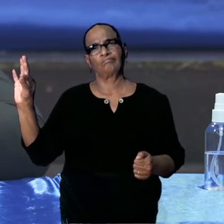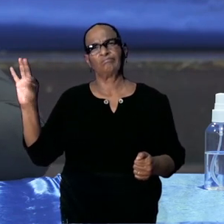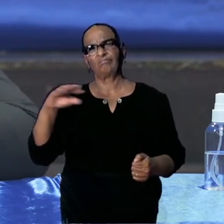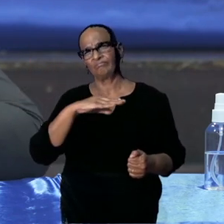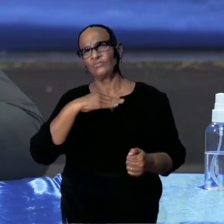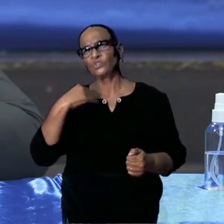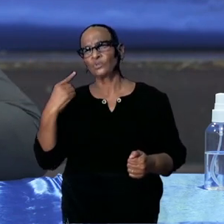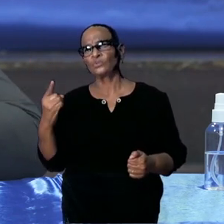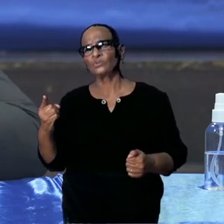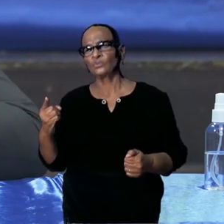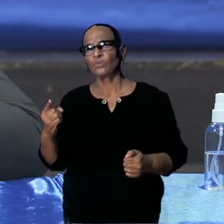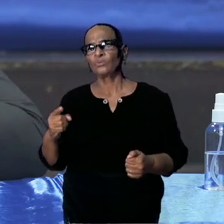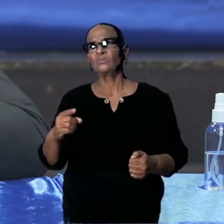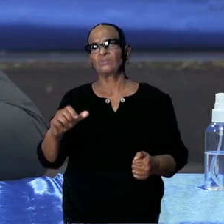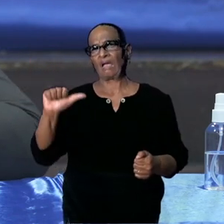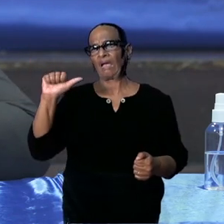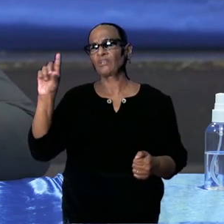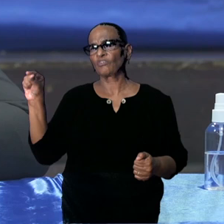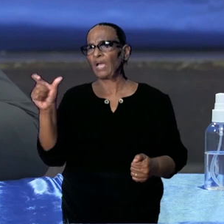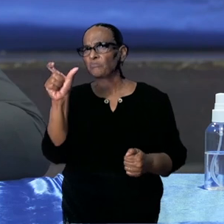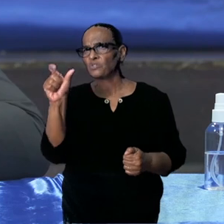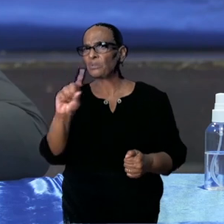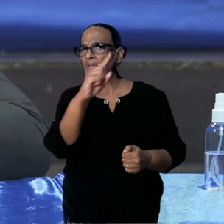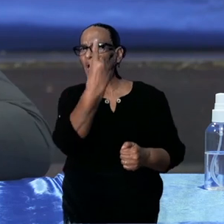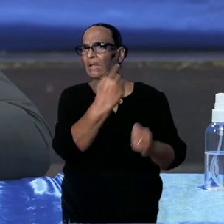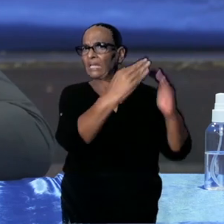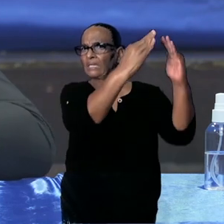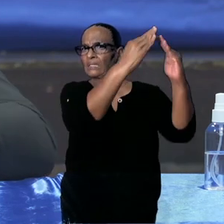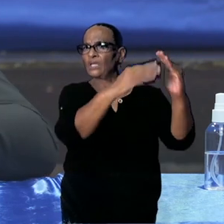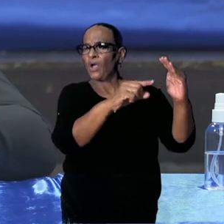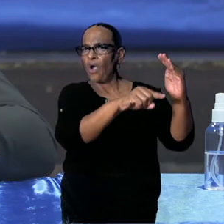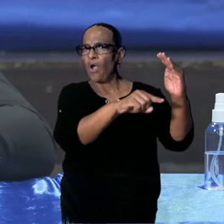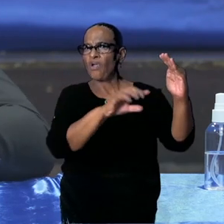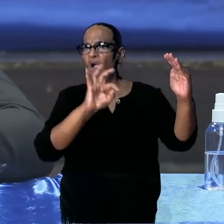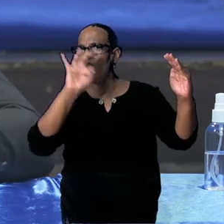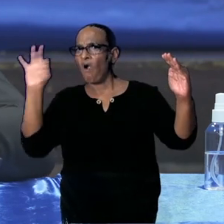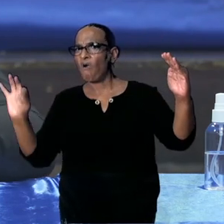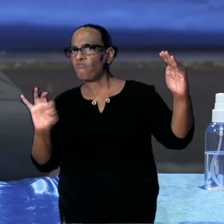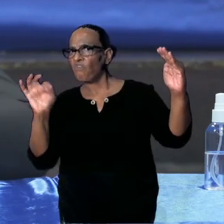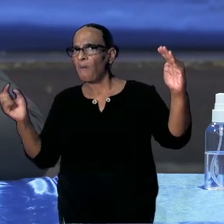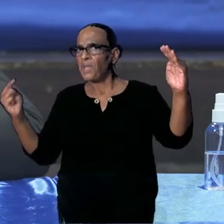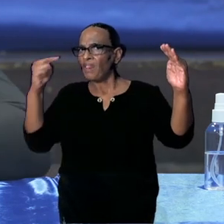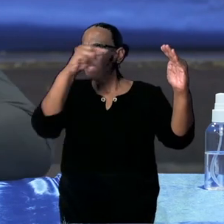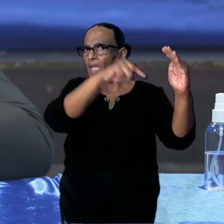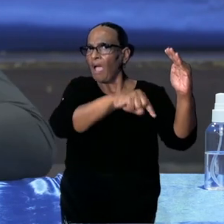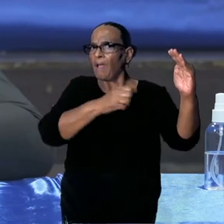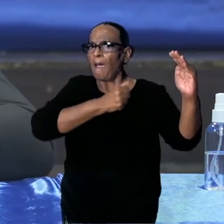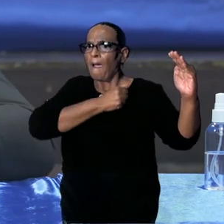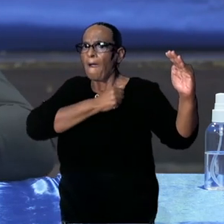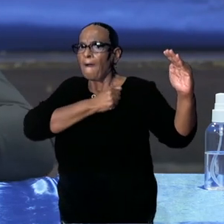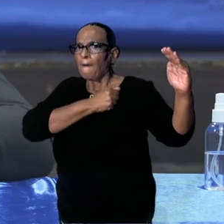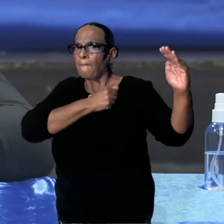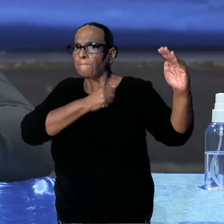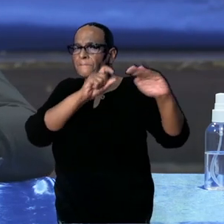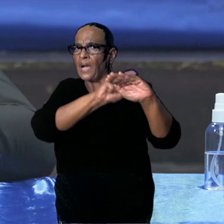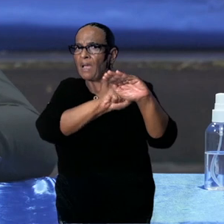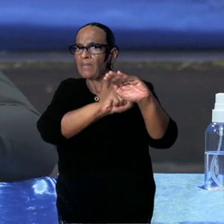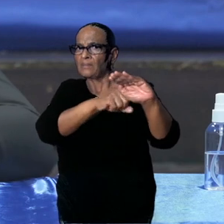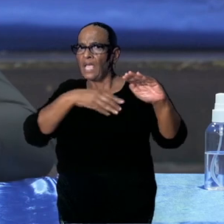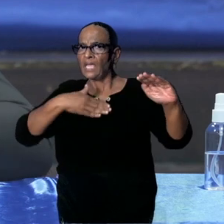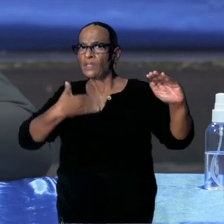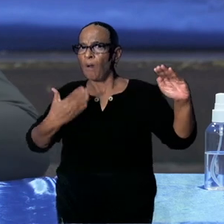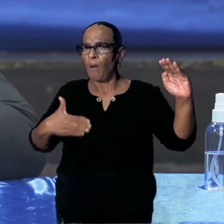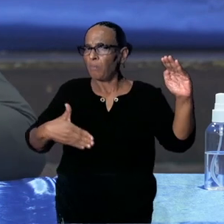uit huis te gaan. De politie, zeg ik, we zijn bereikbaar en voor